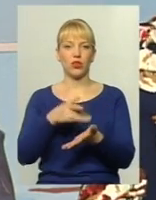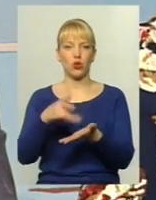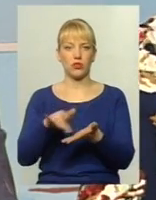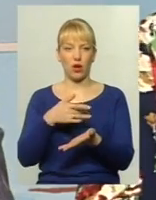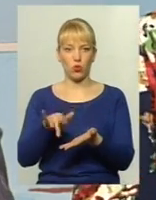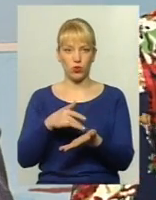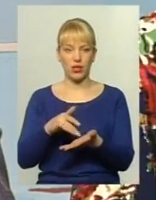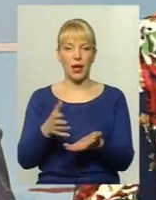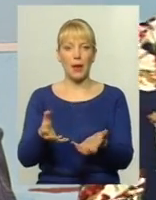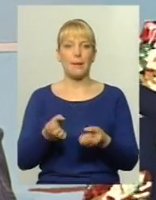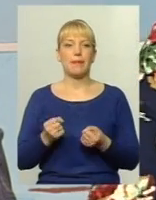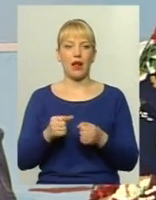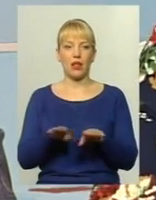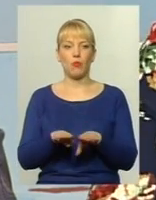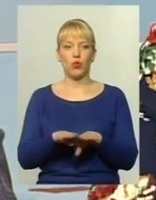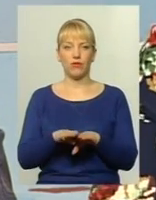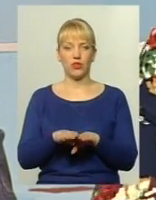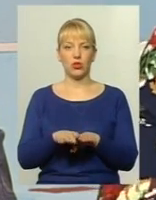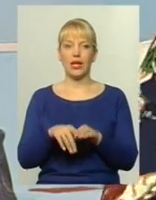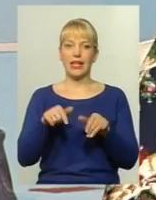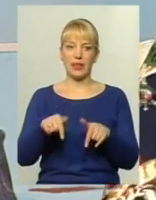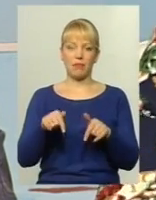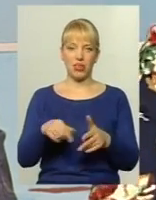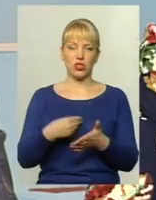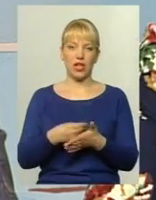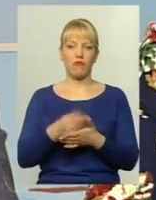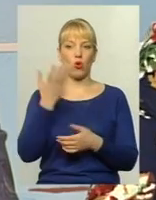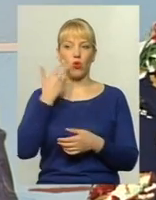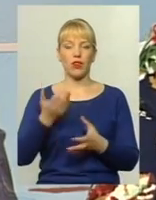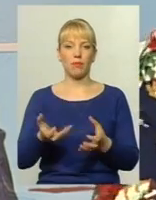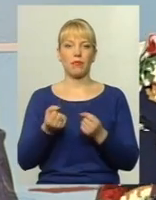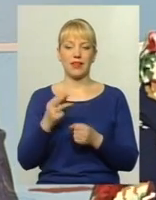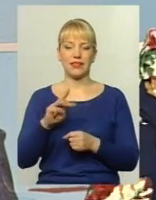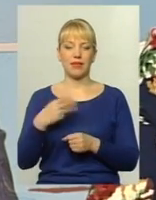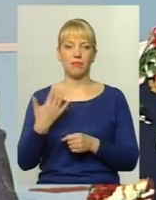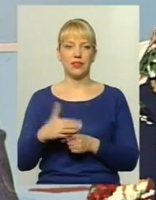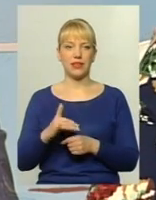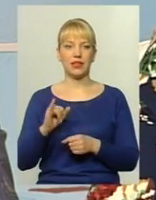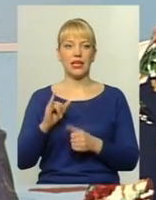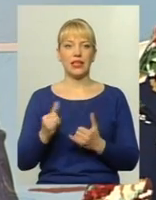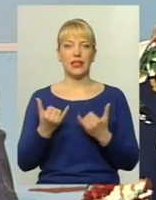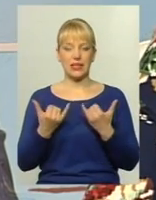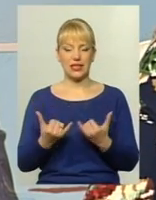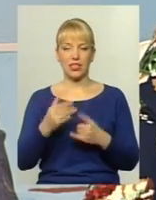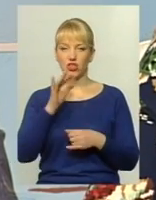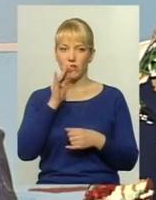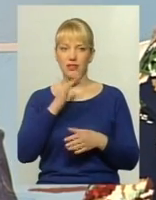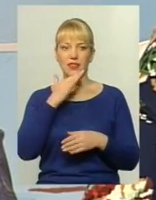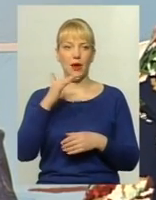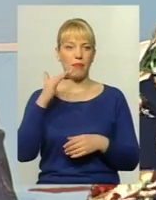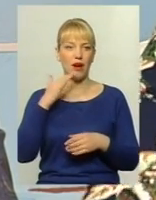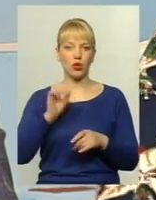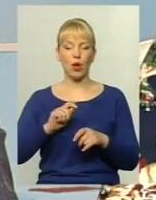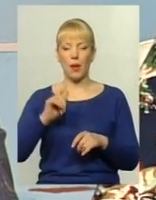Брали порівняно теперішнім тарифом, коли приймався 3,50 І на даний час набагато